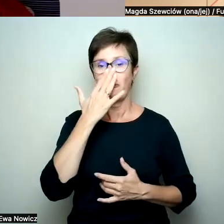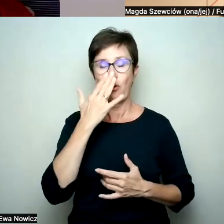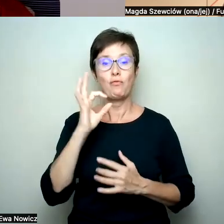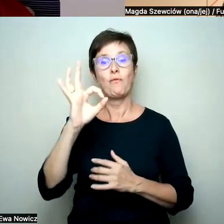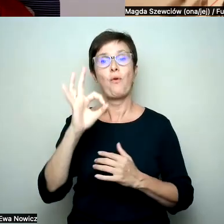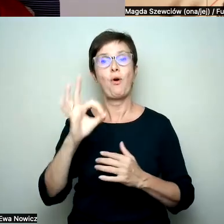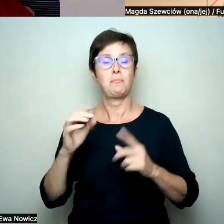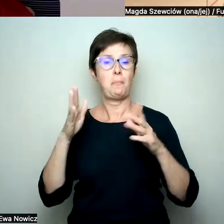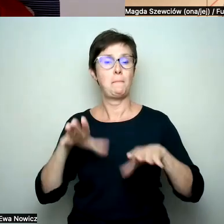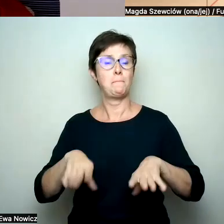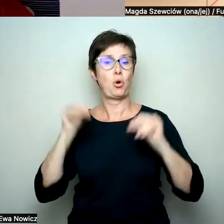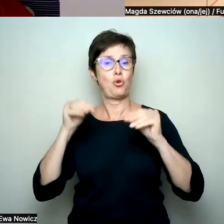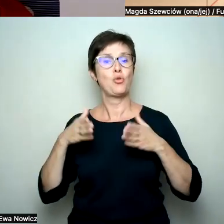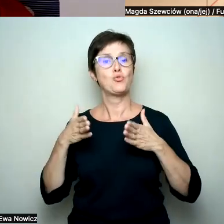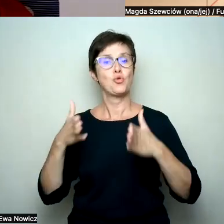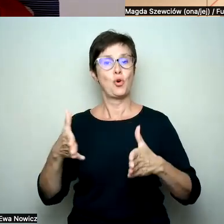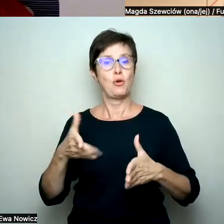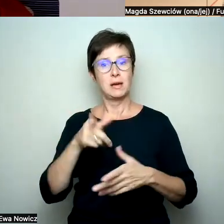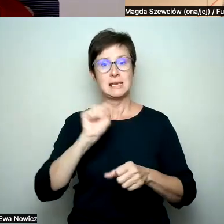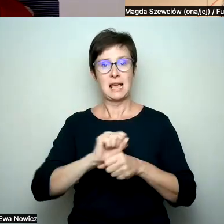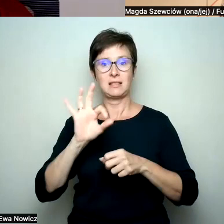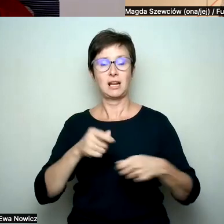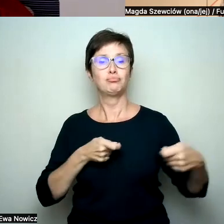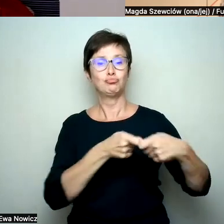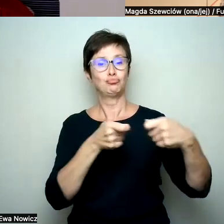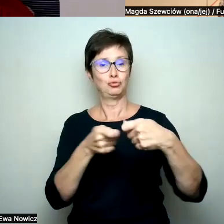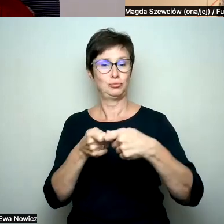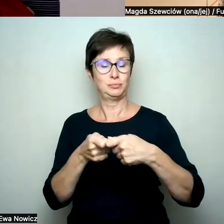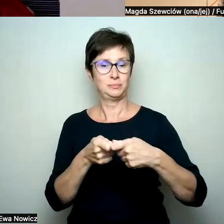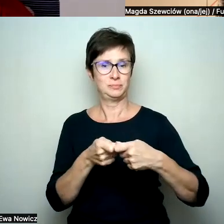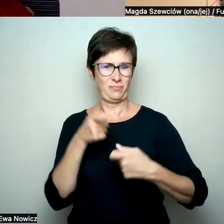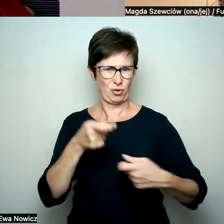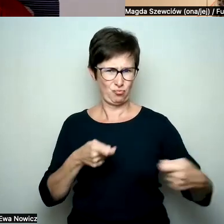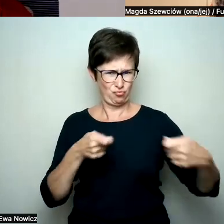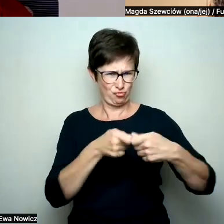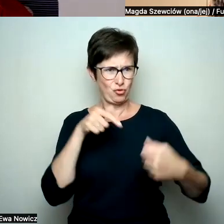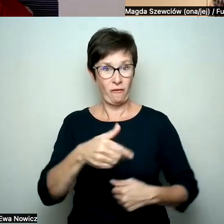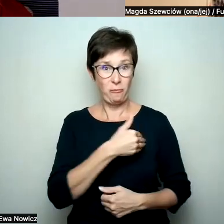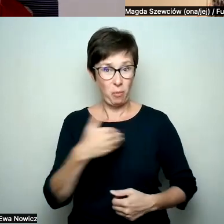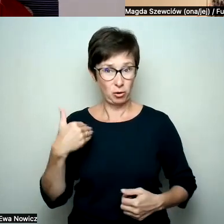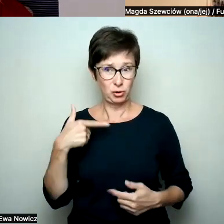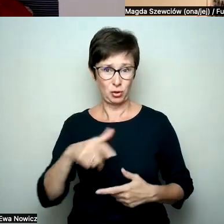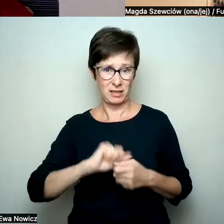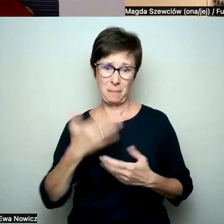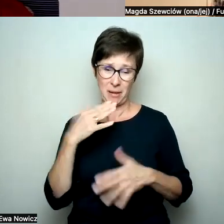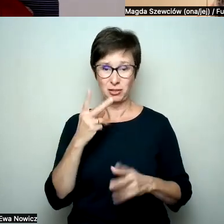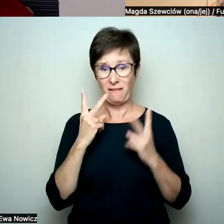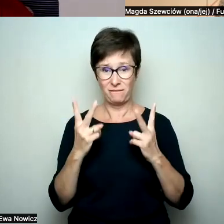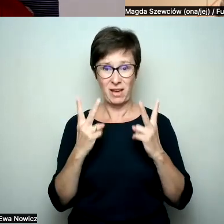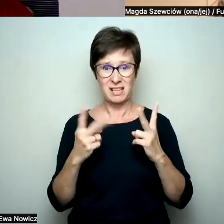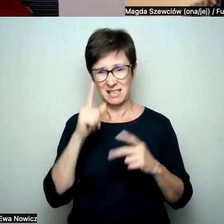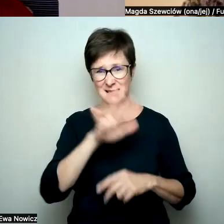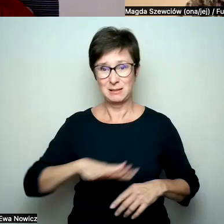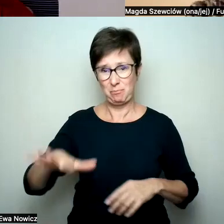Janino, do bycia sojuszniczką? I to jeszcze sojuszniczką w Polsce, bo to trzeba sobie podkreślić, w jakim kontekście jesteśmy społeczno